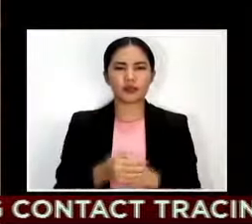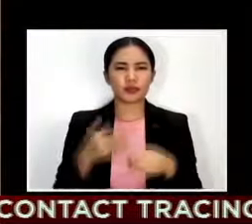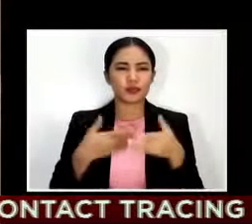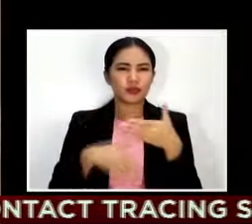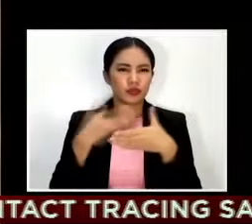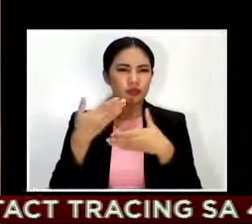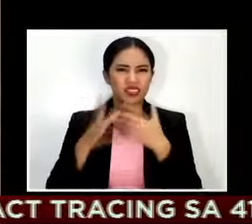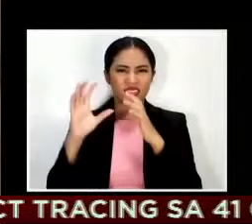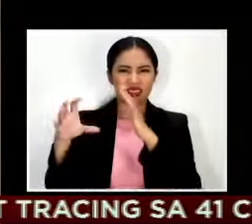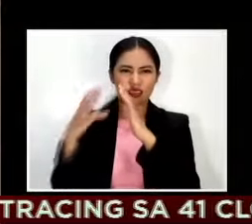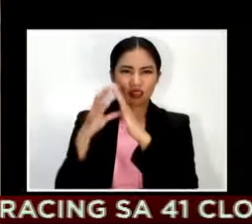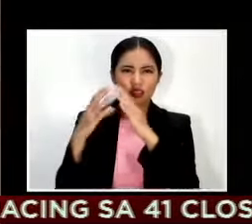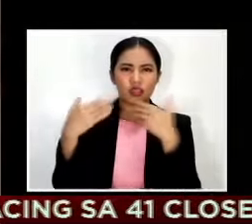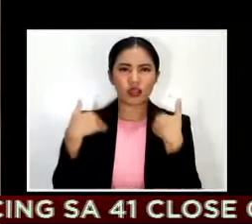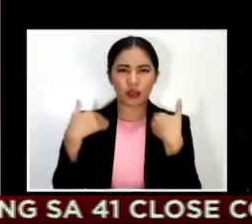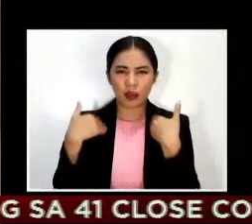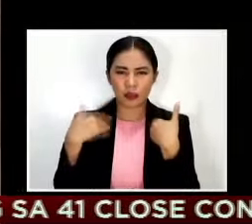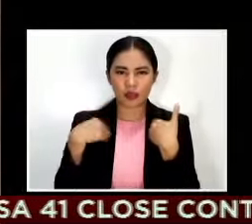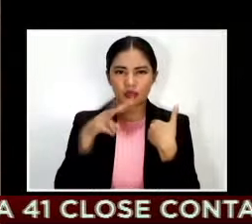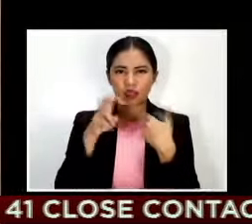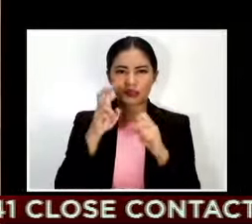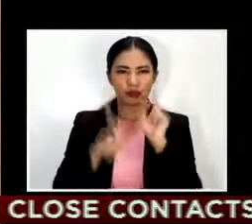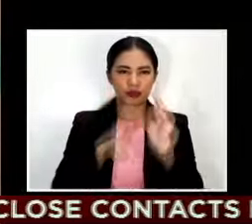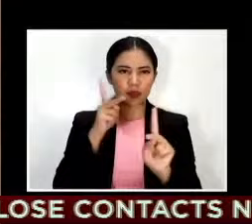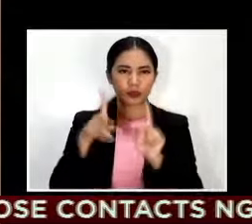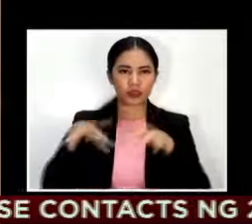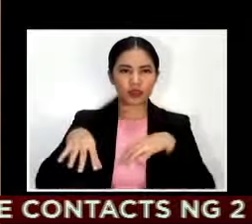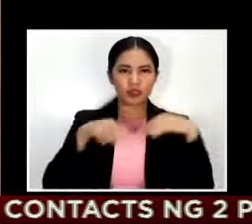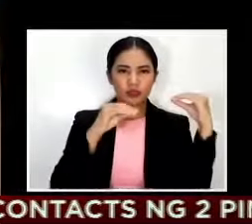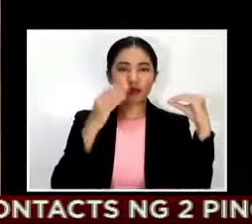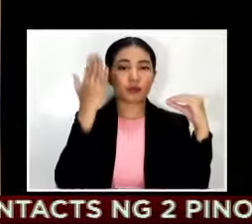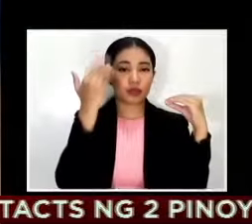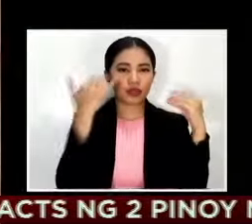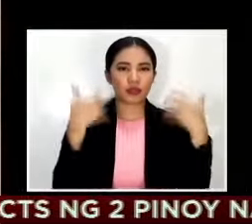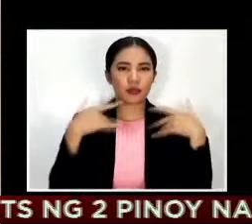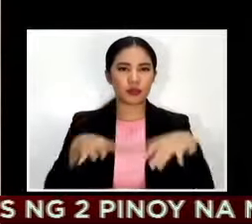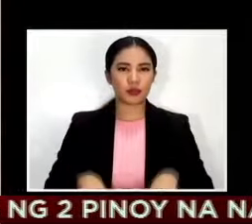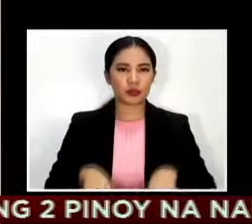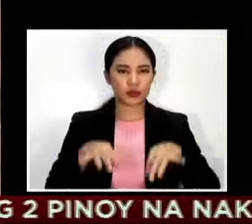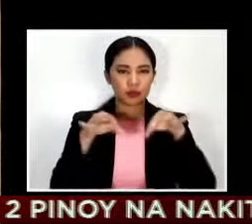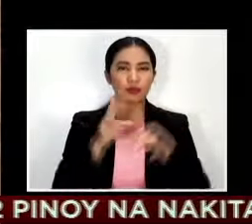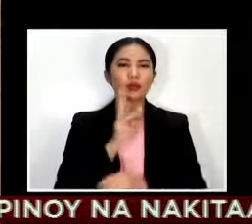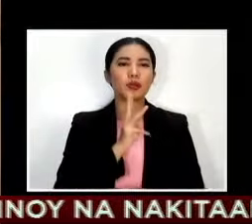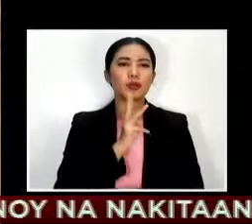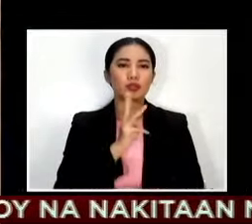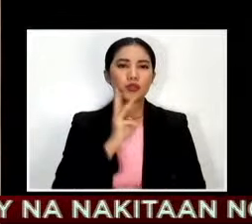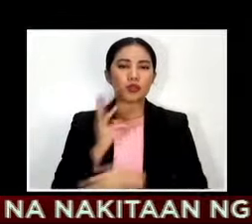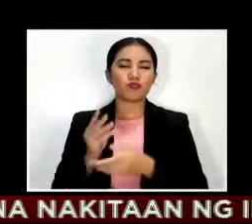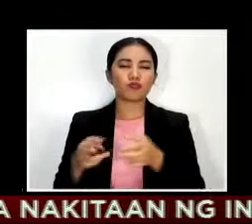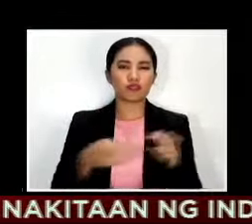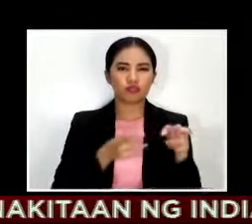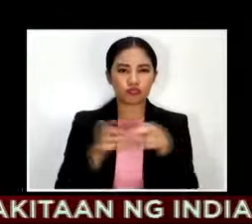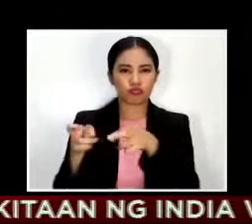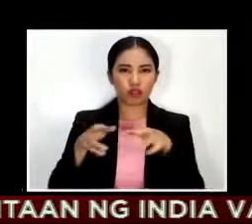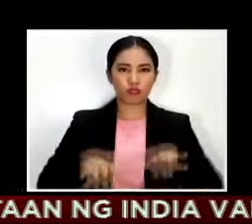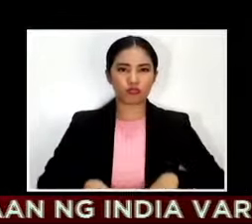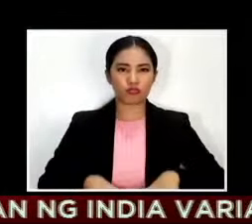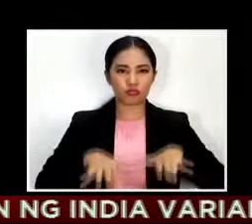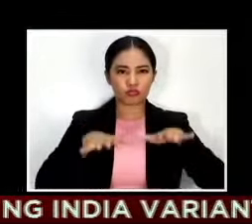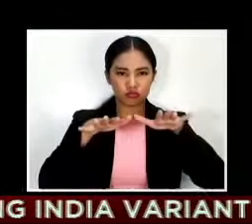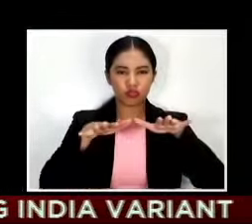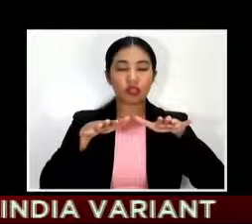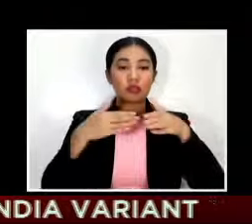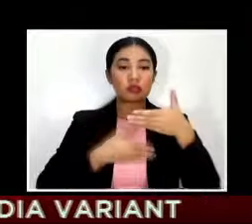halos dalawang dagresidente ang nilikas dahil sa pangbaha umapaw ang tubig sa Bitanagon River sa Davao City